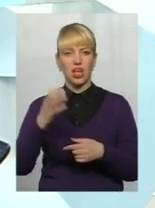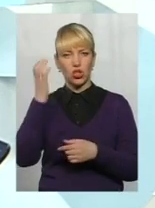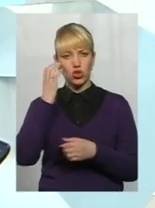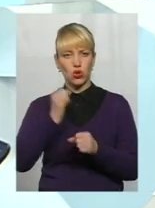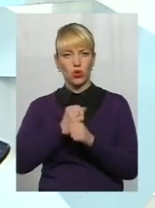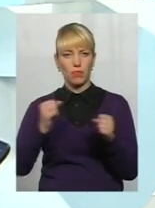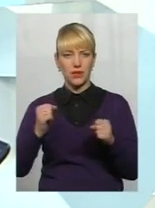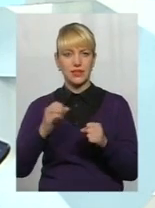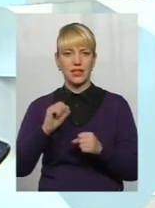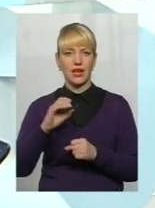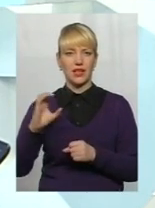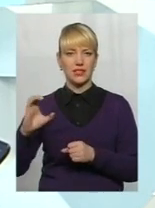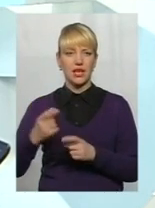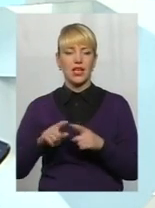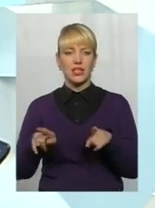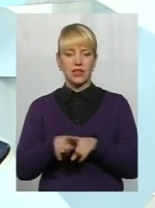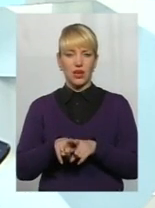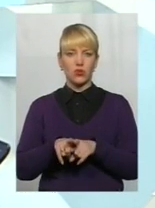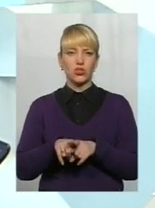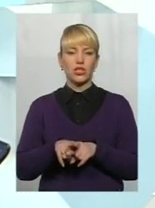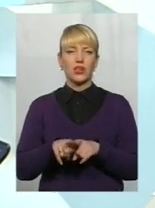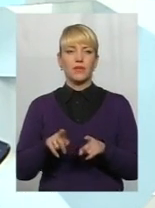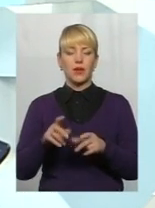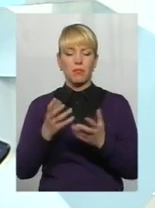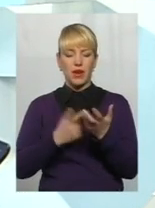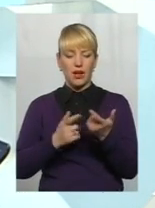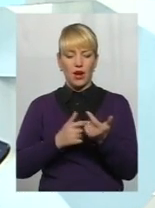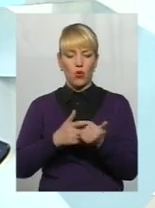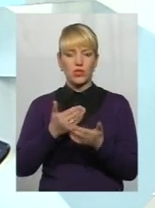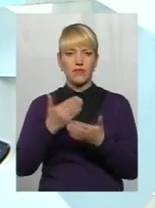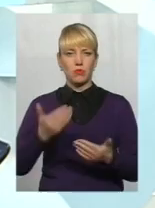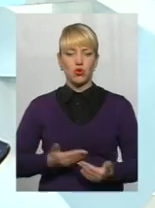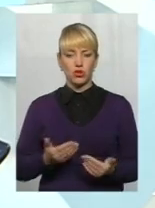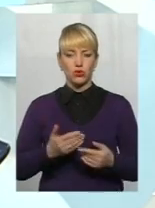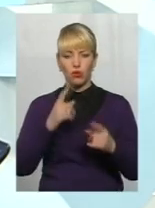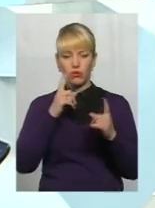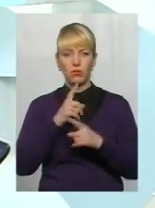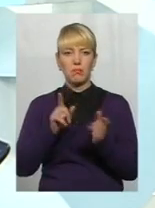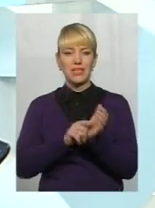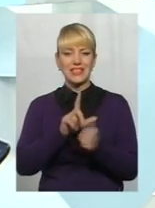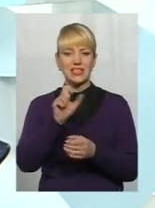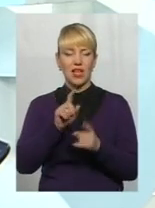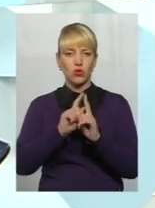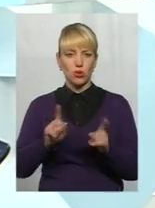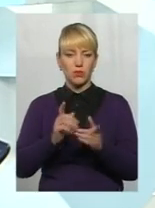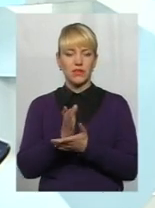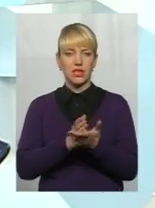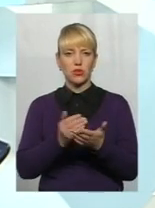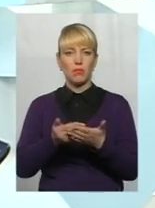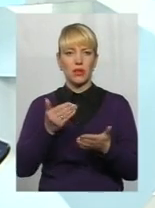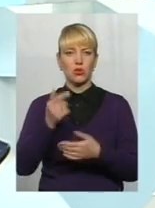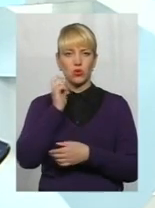атомній катастрофі. Перераховується від прожиткового нового мінімуму пенсію за особливі заслуги перед Україною.